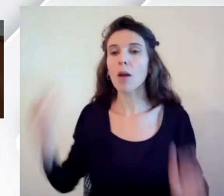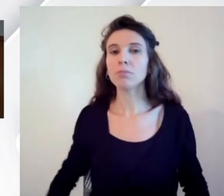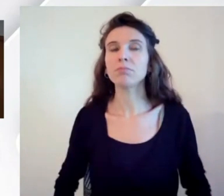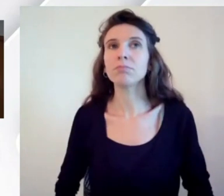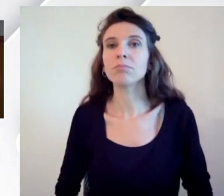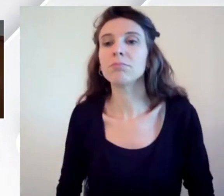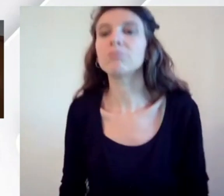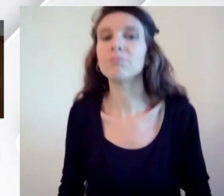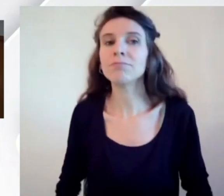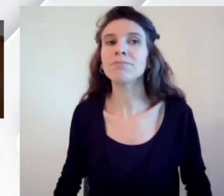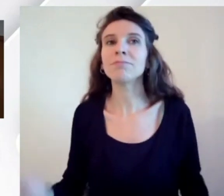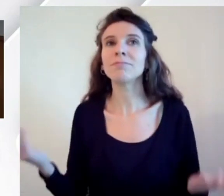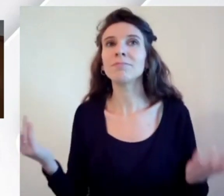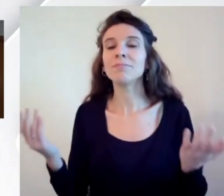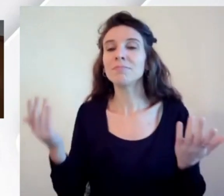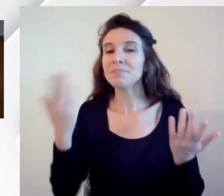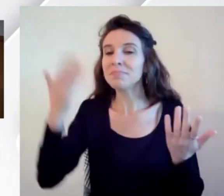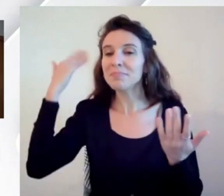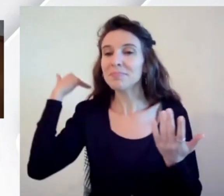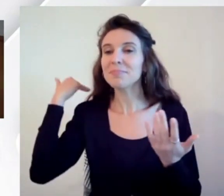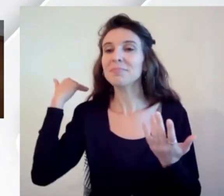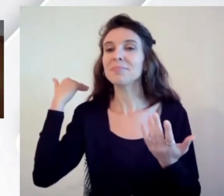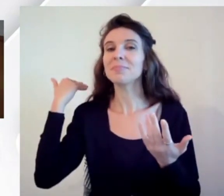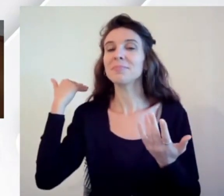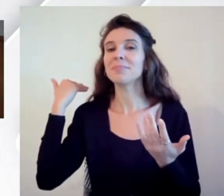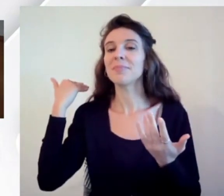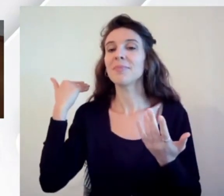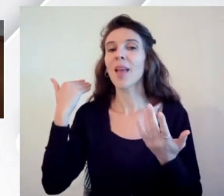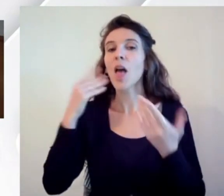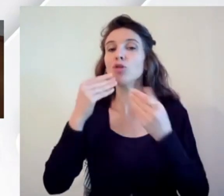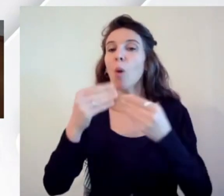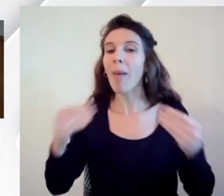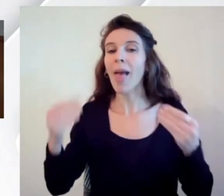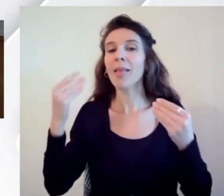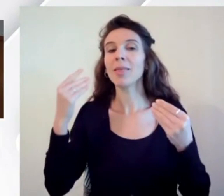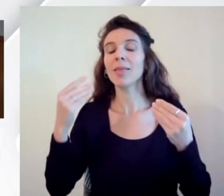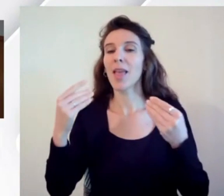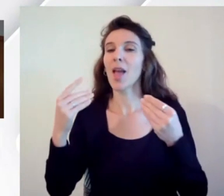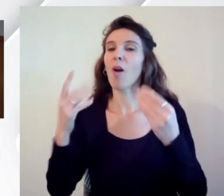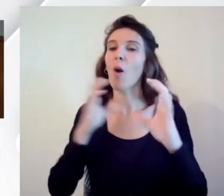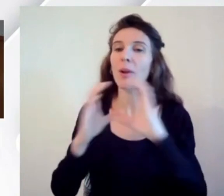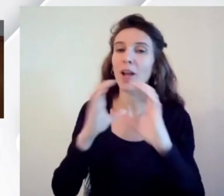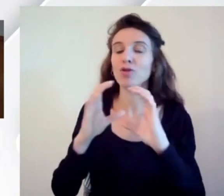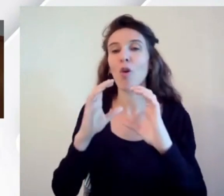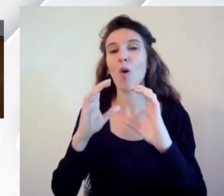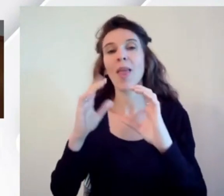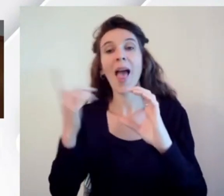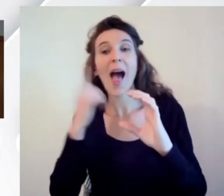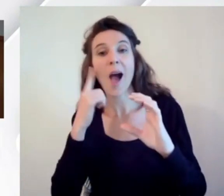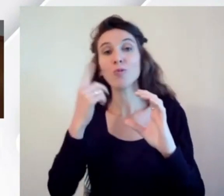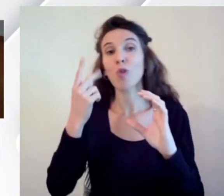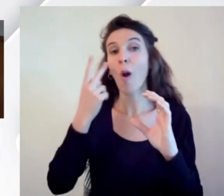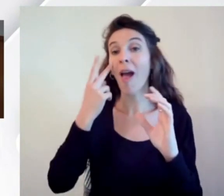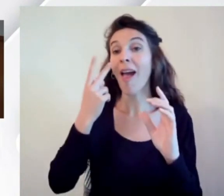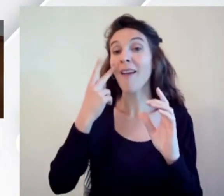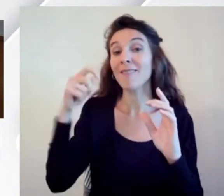gli strumenti di come dire di comunicazione audio video come esistono adesso ecco l'ho messa